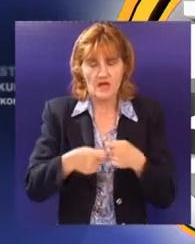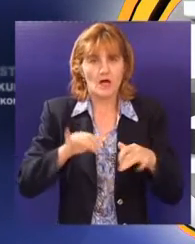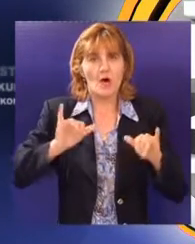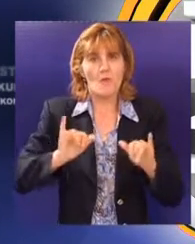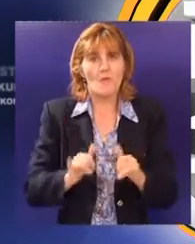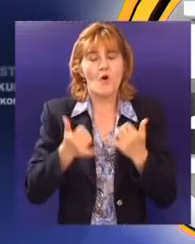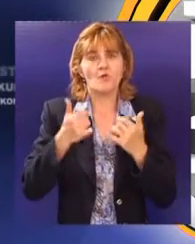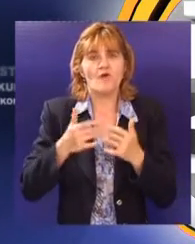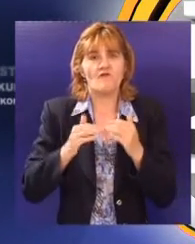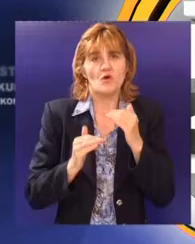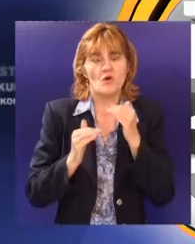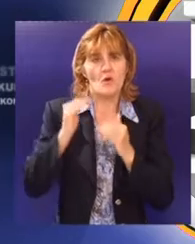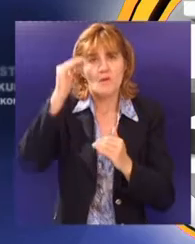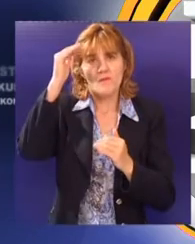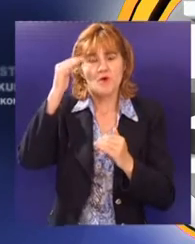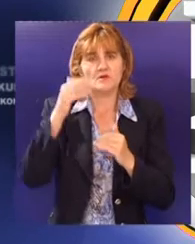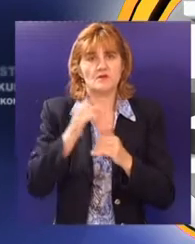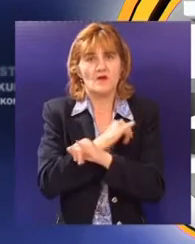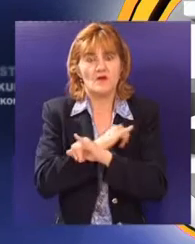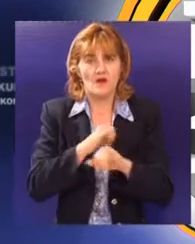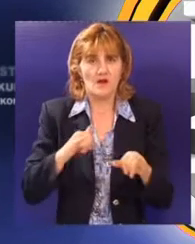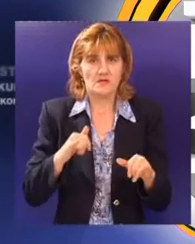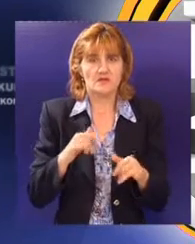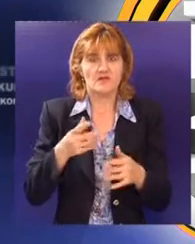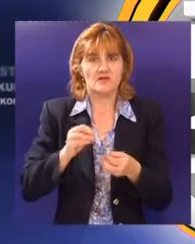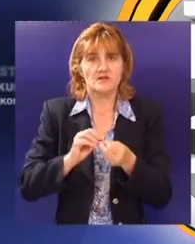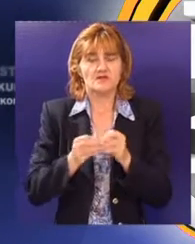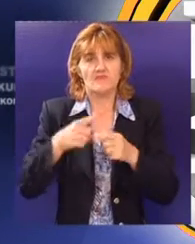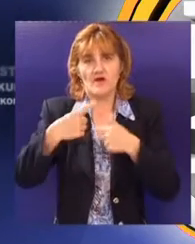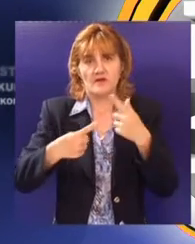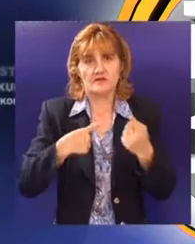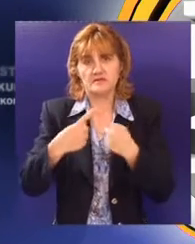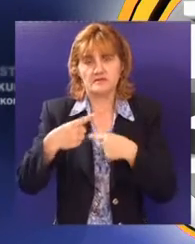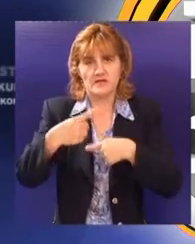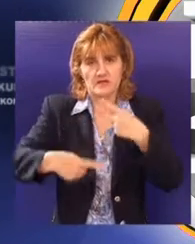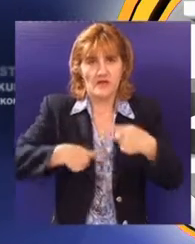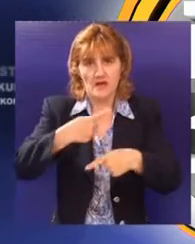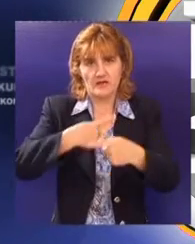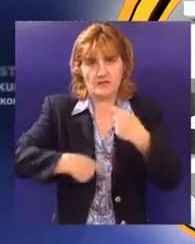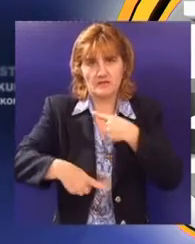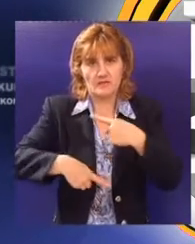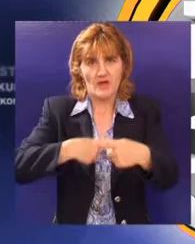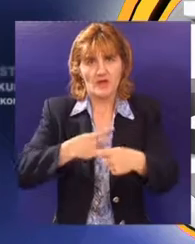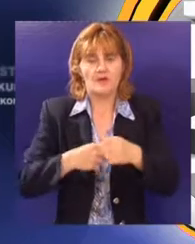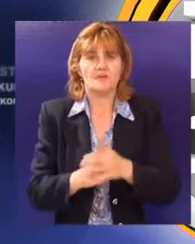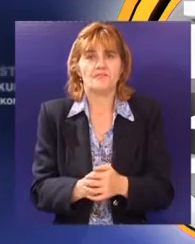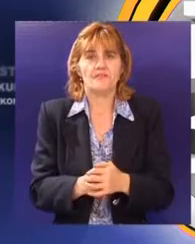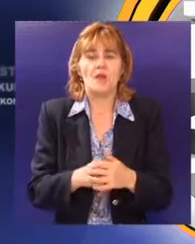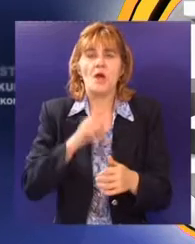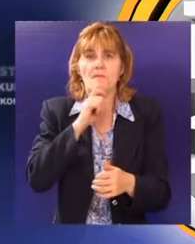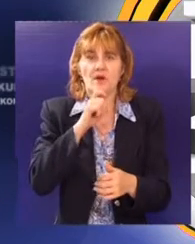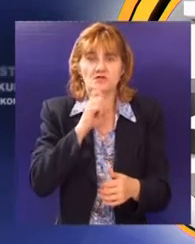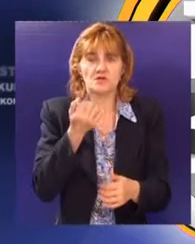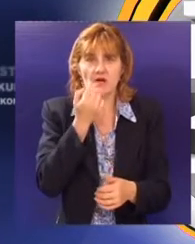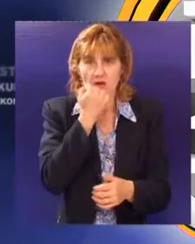podignemo rovnu razmenu na isti ili približni nivo. Za to postoji mogućnosti. I Mađarska